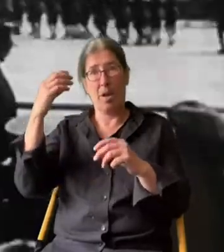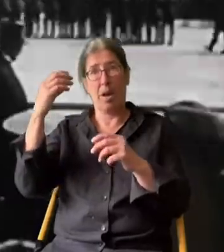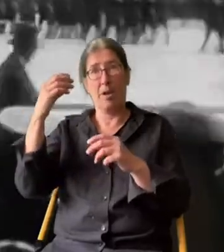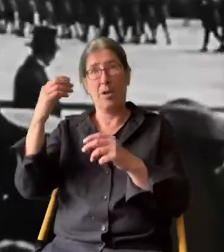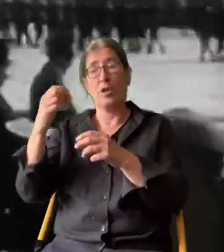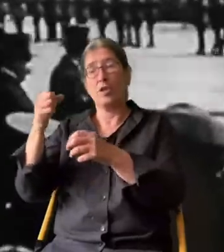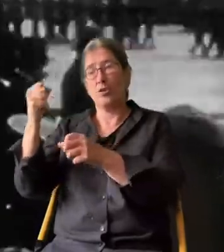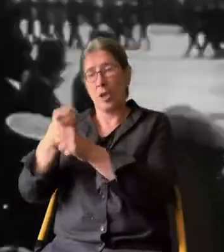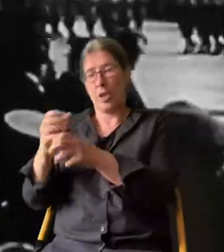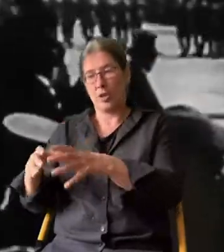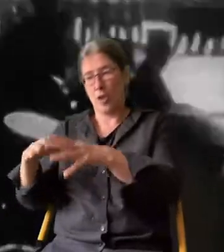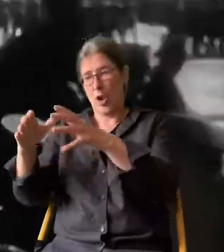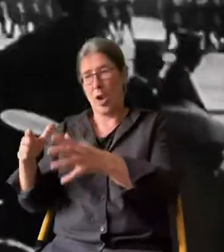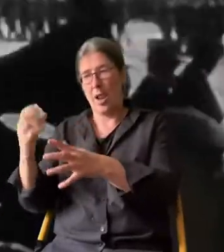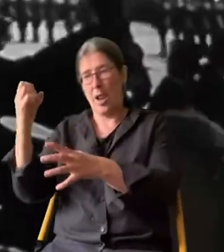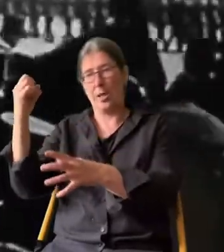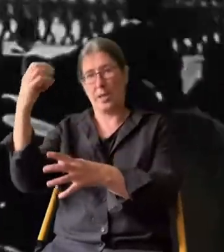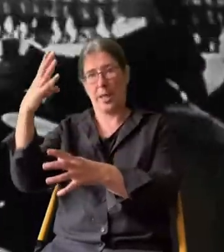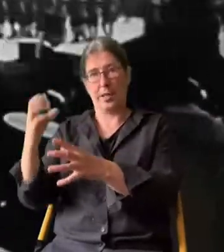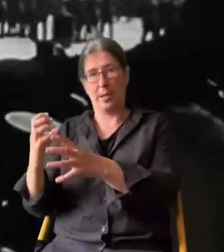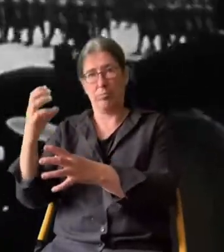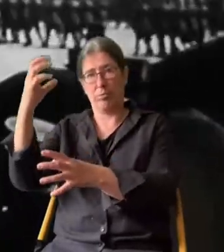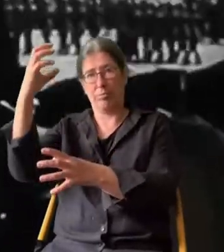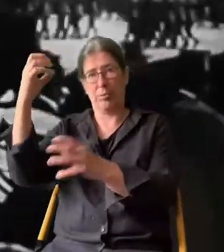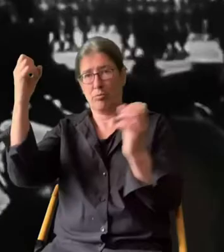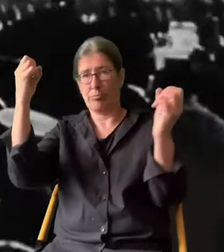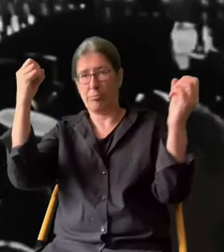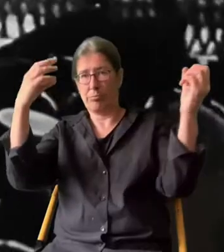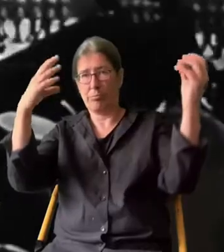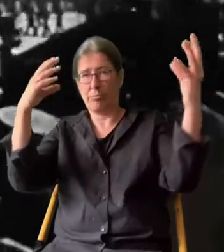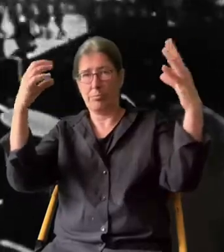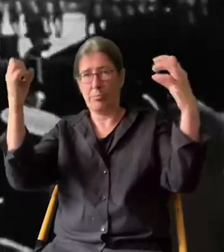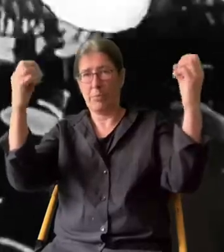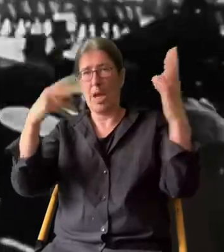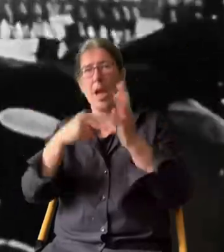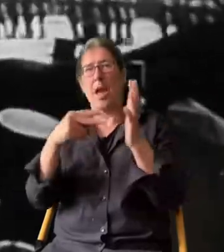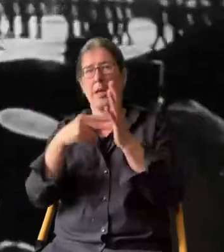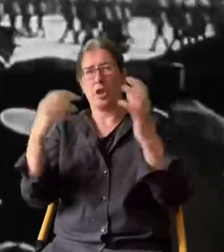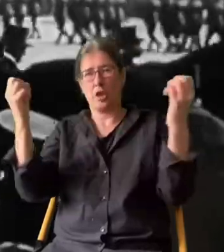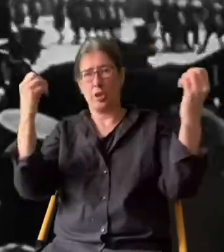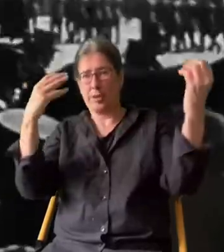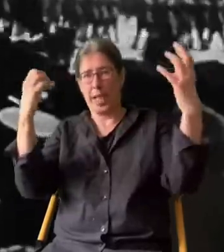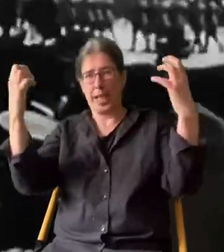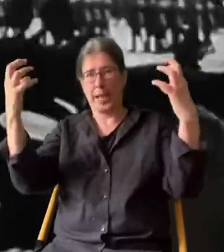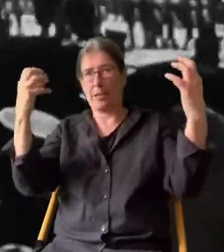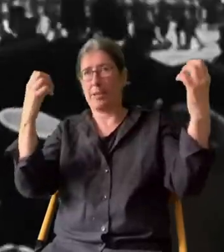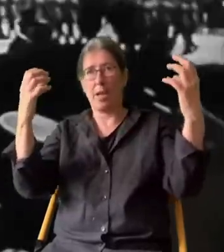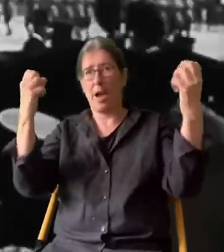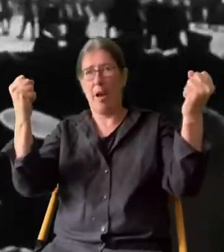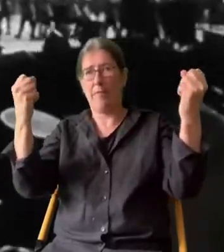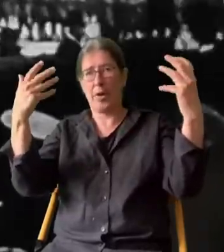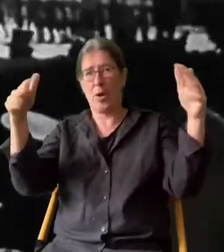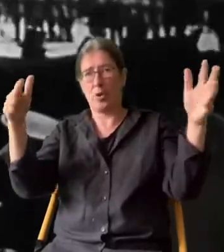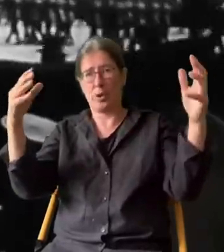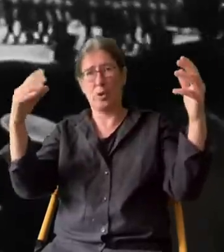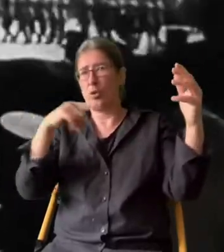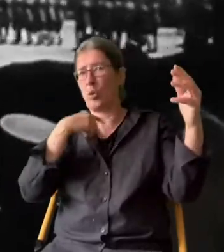schweren Steinsockeln ruhen, strahlt das elektrische Licht